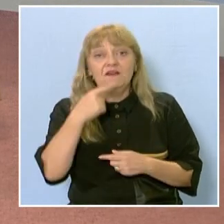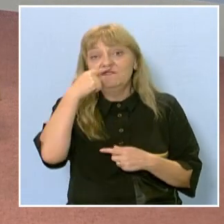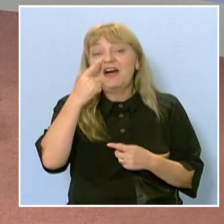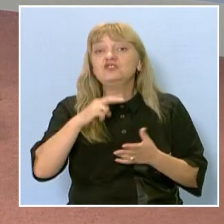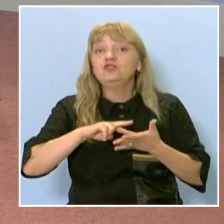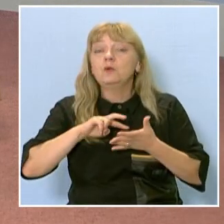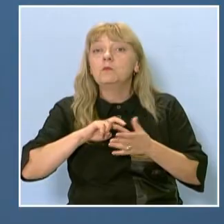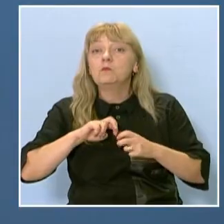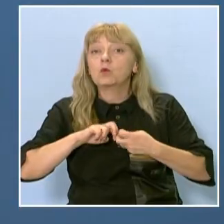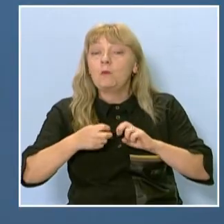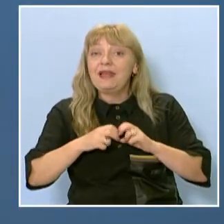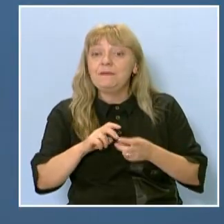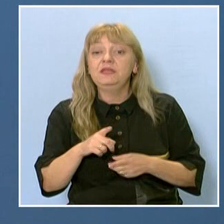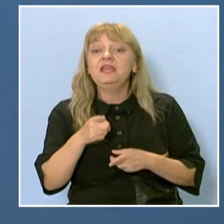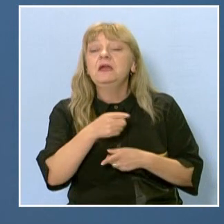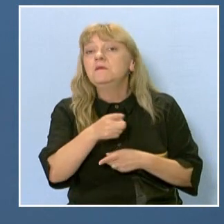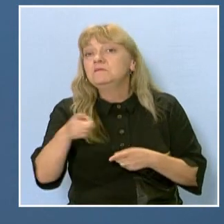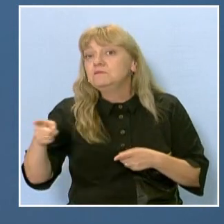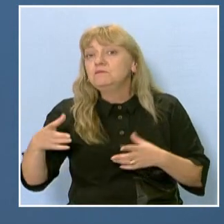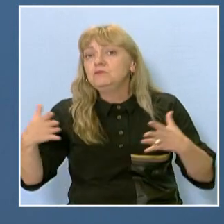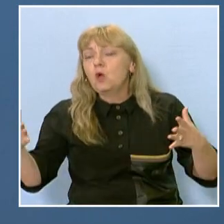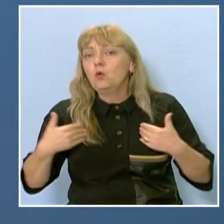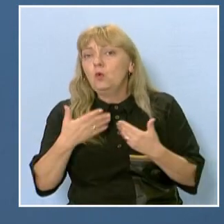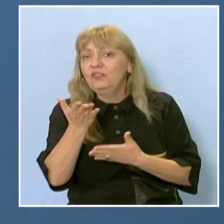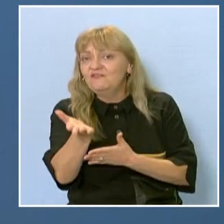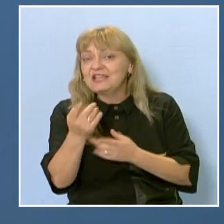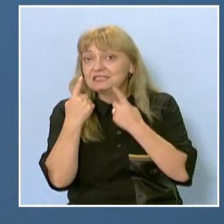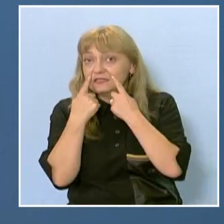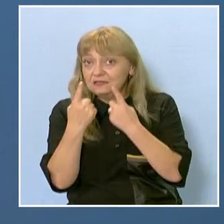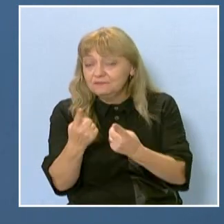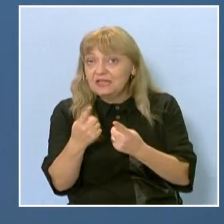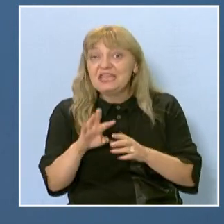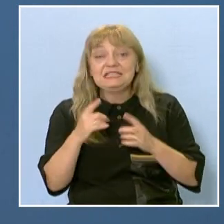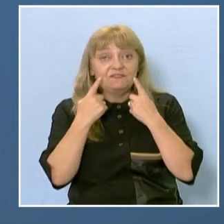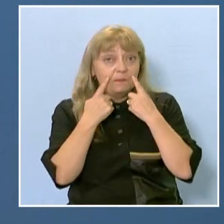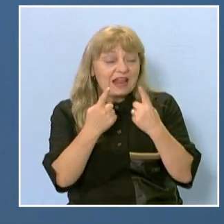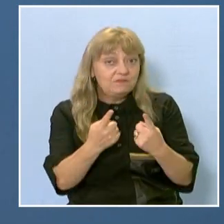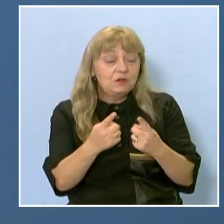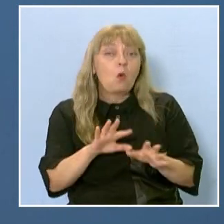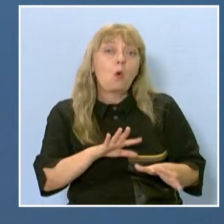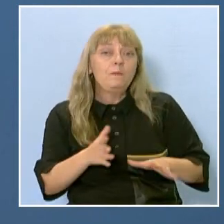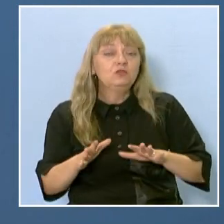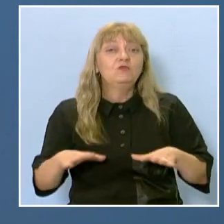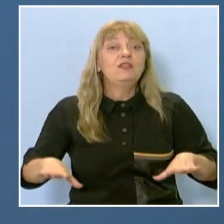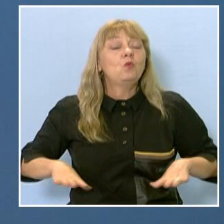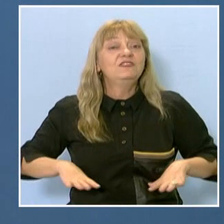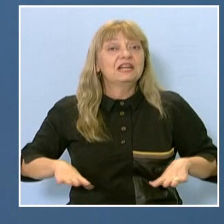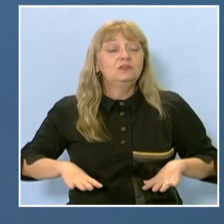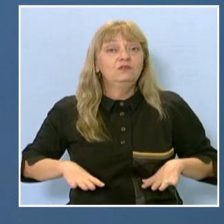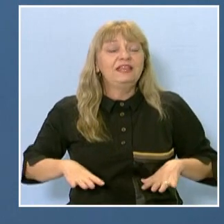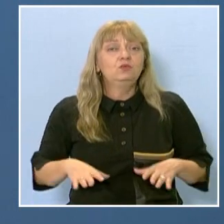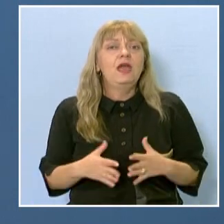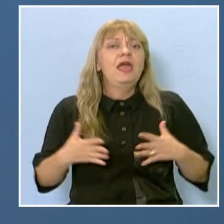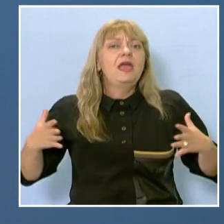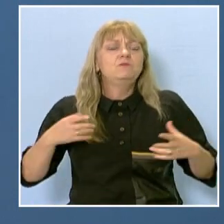съм доста сигурен, че доста от вас са наблюдавали или поне са ви правили впечатление, че обикновено в градовете е доста